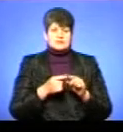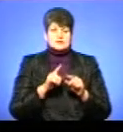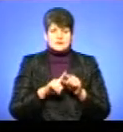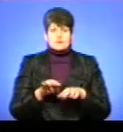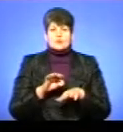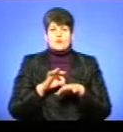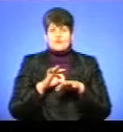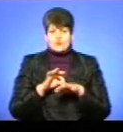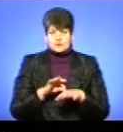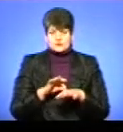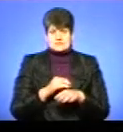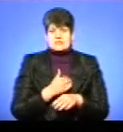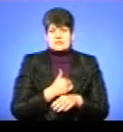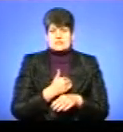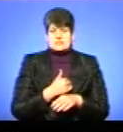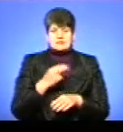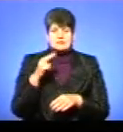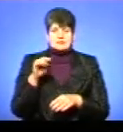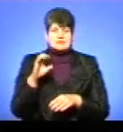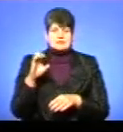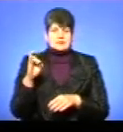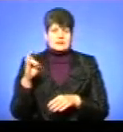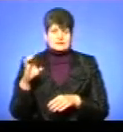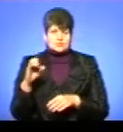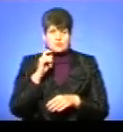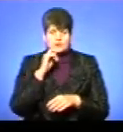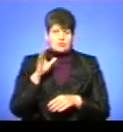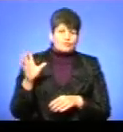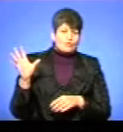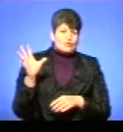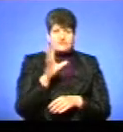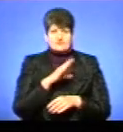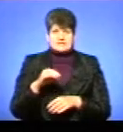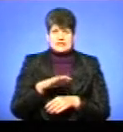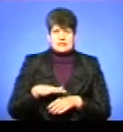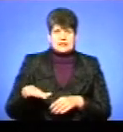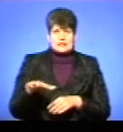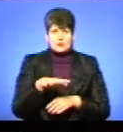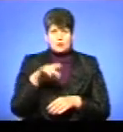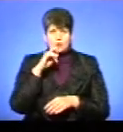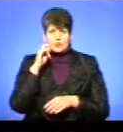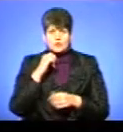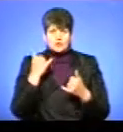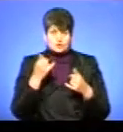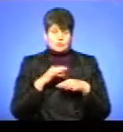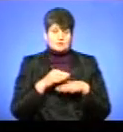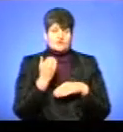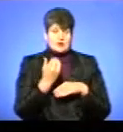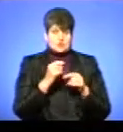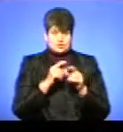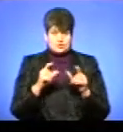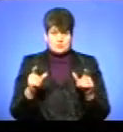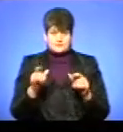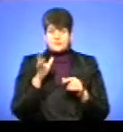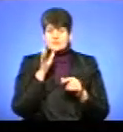проводиться за ініціативи ДСНС України на всі території України. Сьогодні в вашій школі. Під